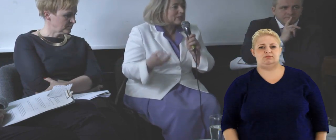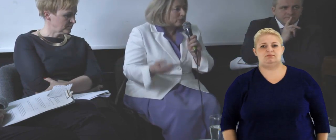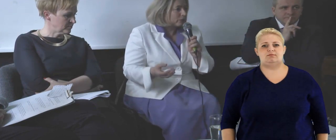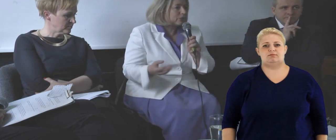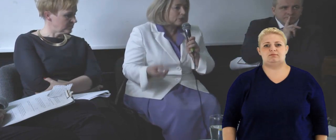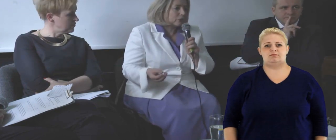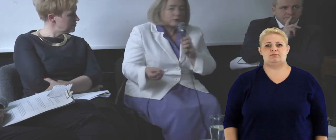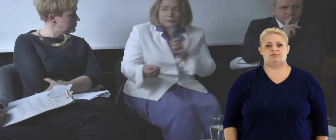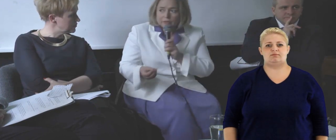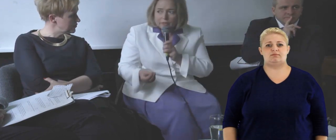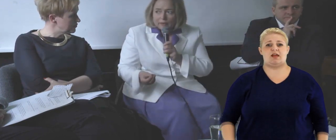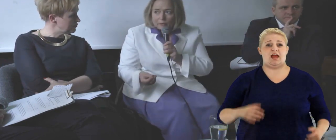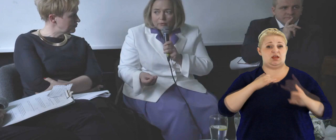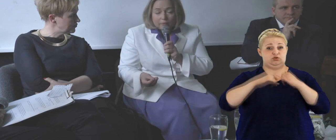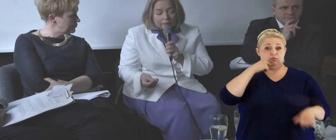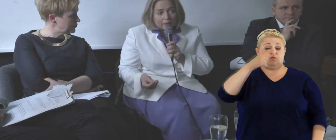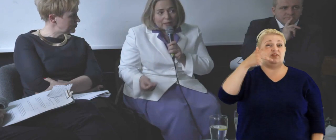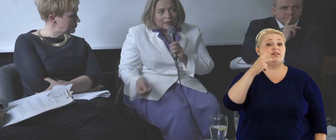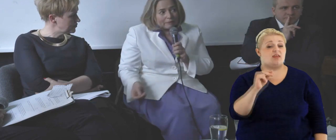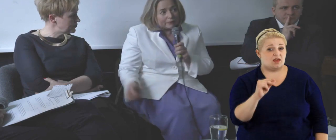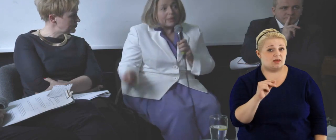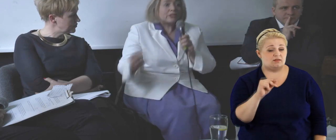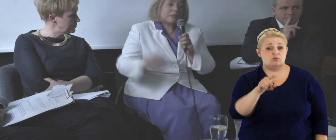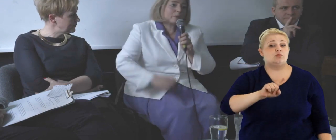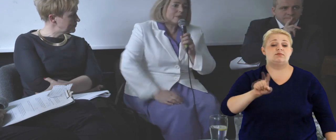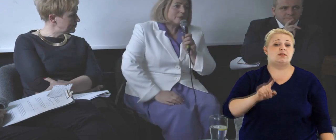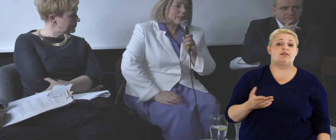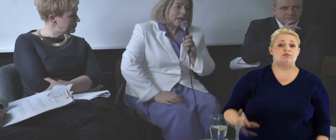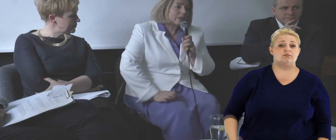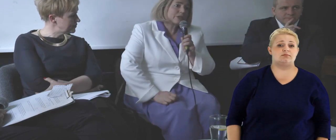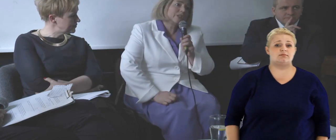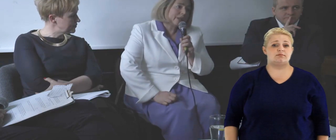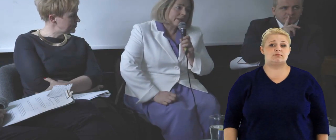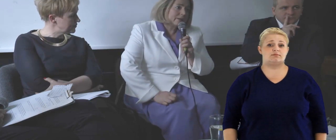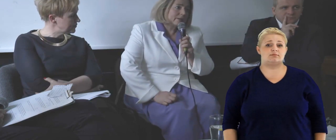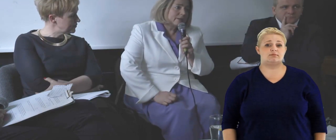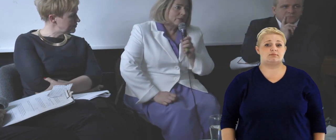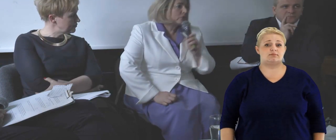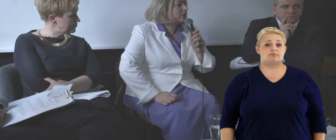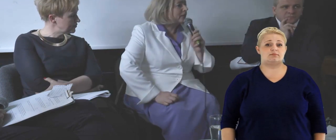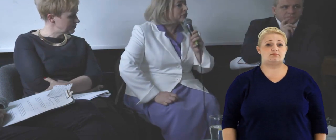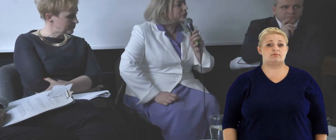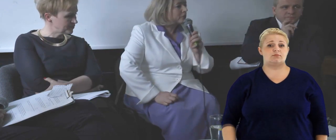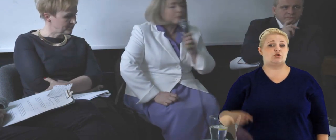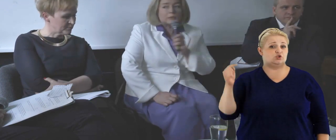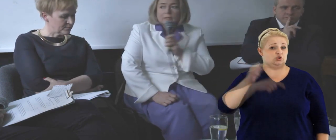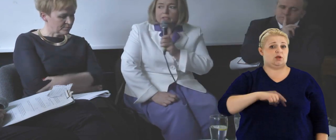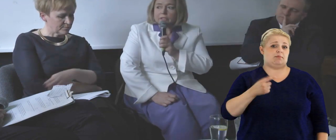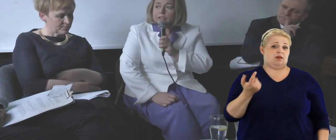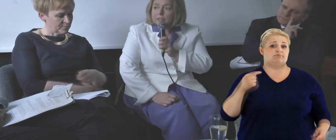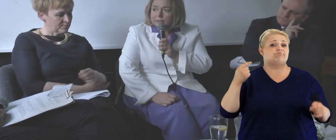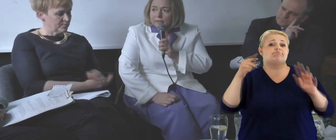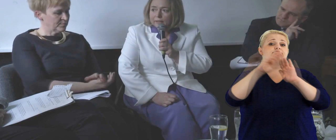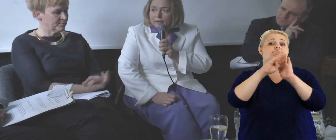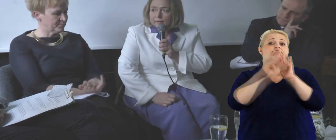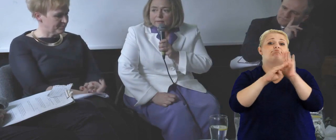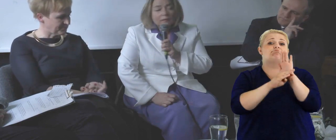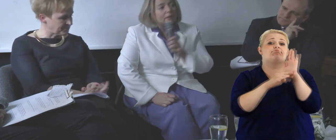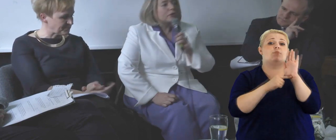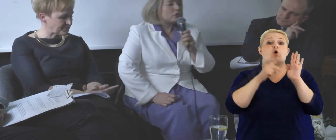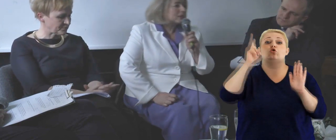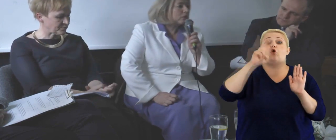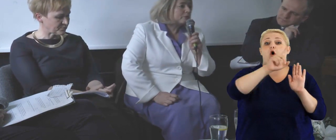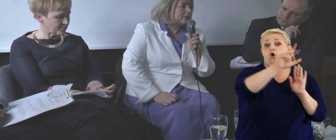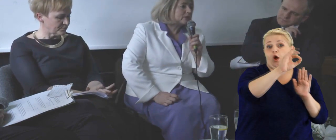tej przejrzystości coś wynikało. No, jeżeli powiemy tak, że nie, no to znaczy, że trzeba postawić jakieś kryteria.